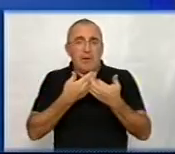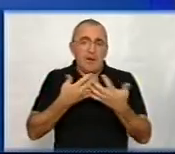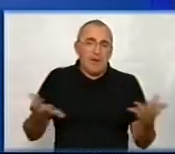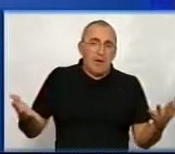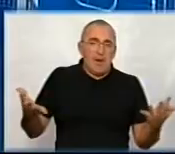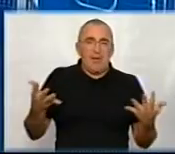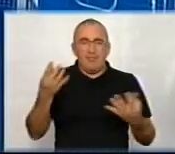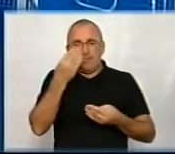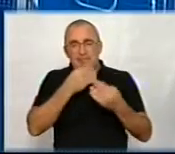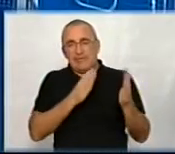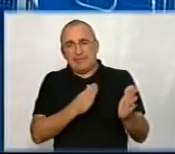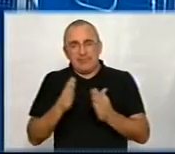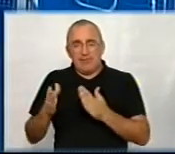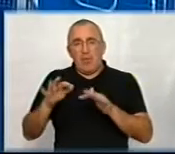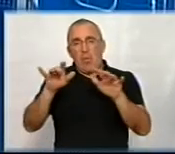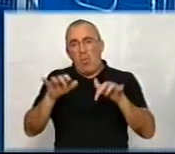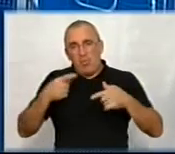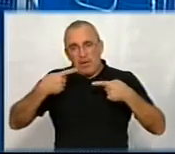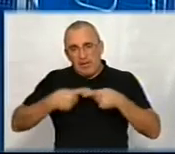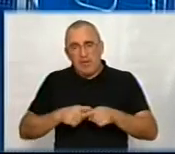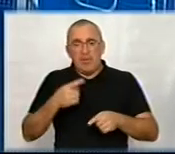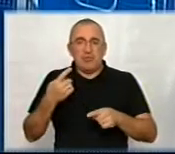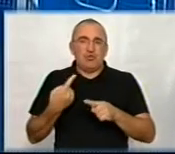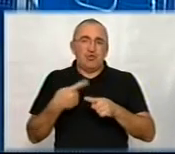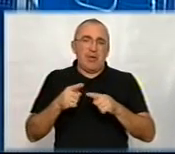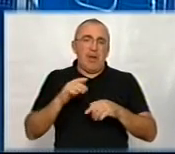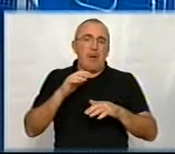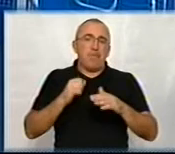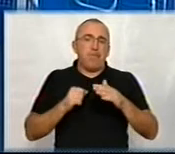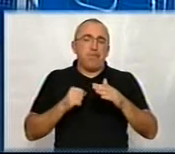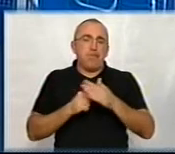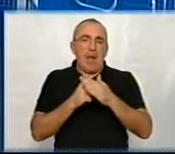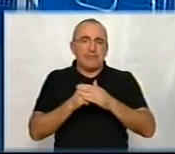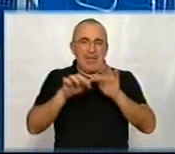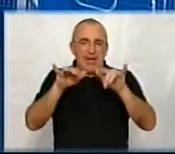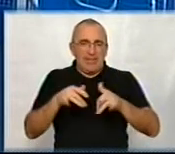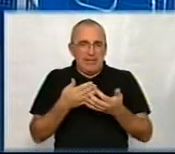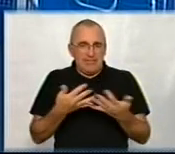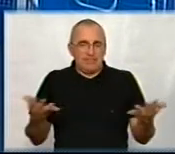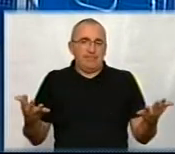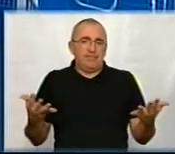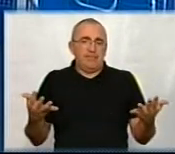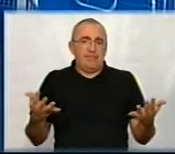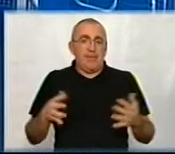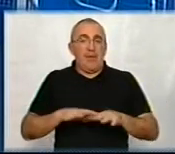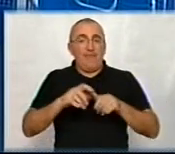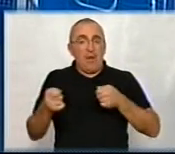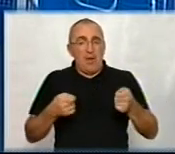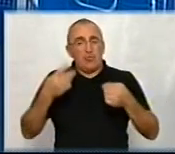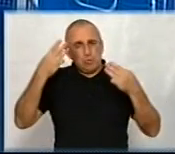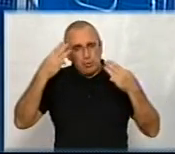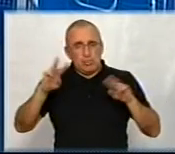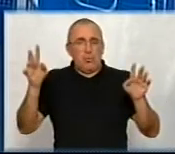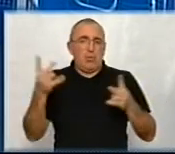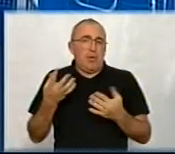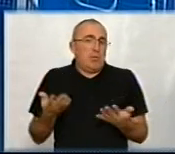віртуальні системи, через комп'ютерні технології, через бази даних там і так далі. І тому, звичайно, владу потрібно осучаснювати